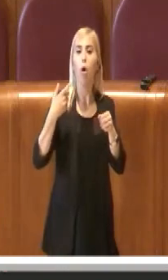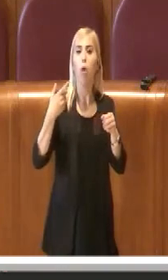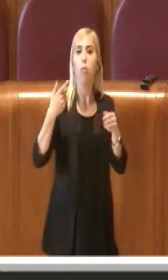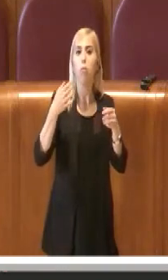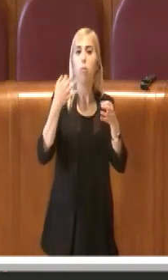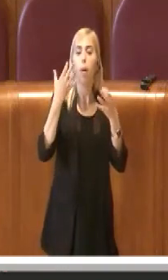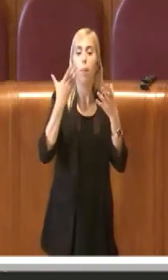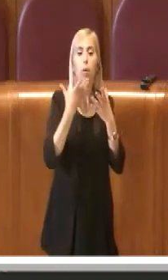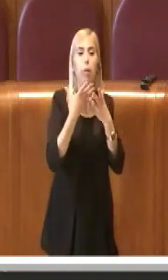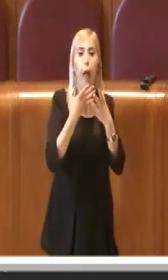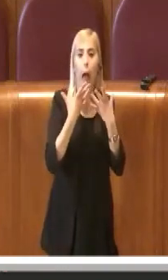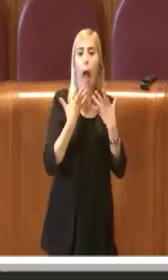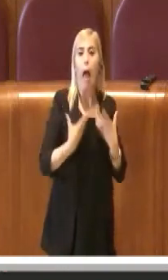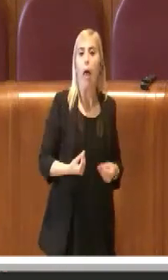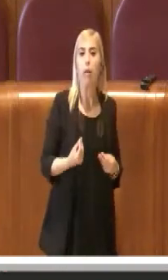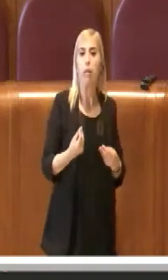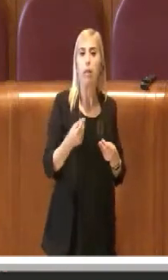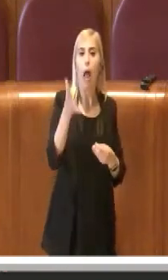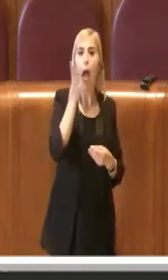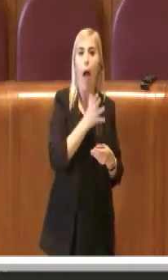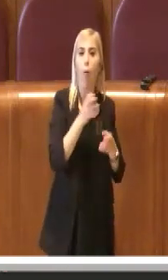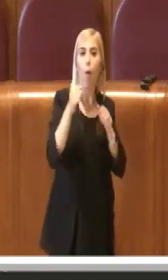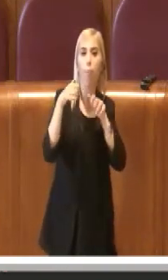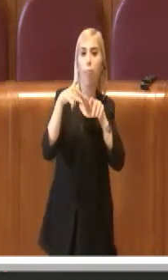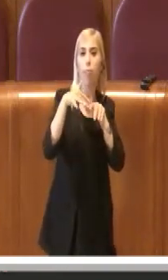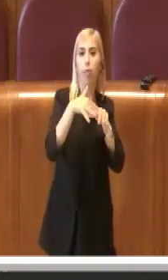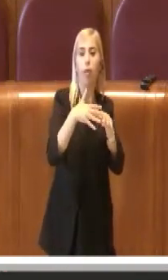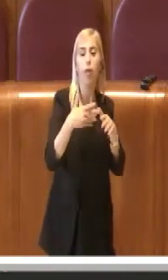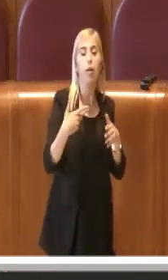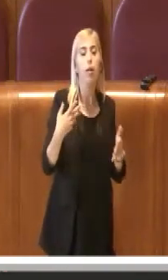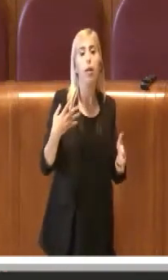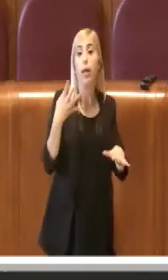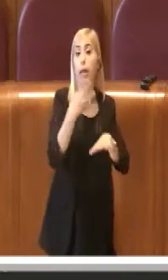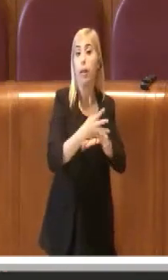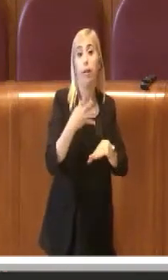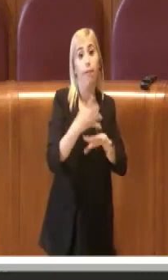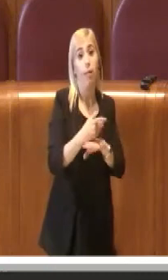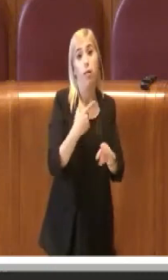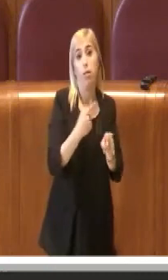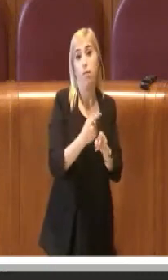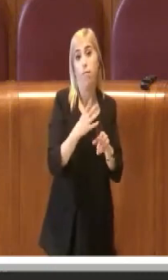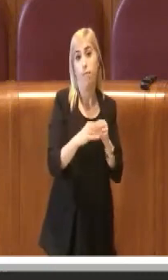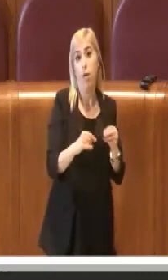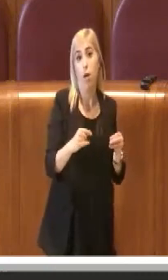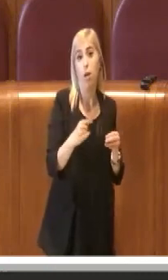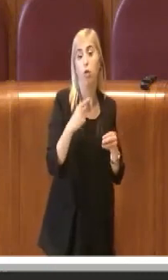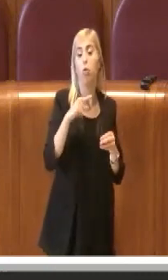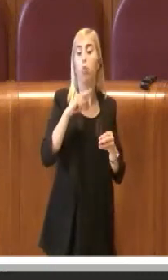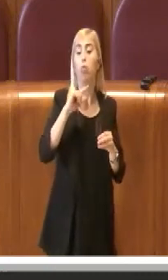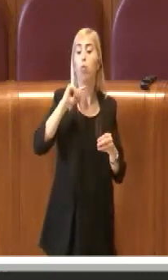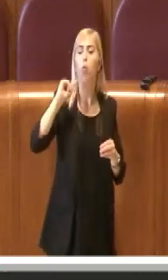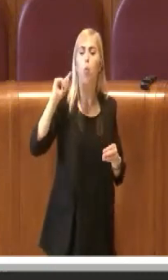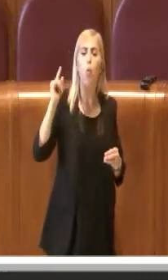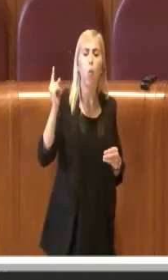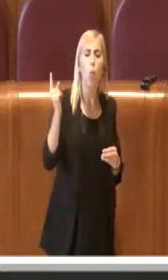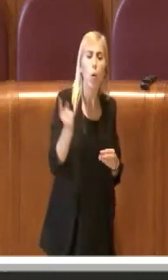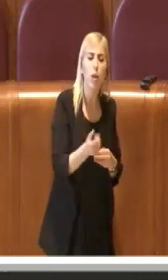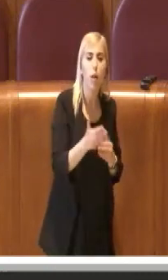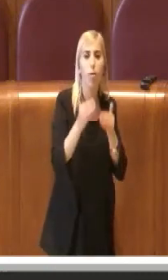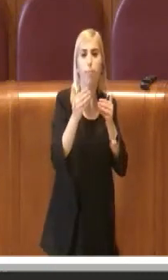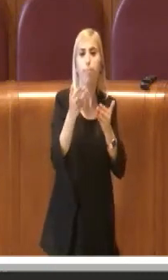che necessitava al più presto interventi. Ovviamente tutti i percorsi e passaggi propedeutici